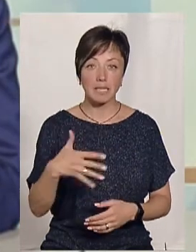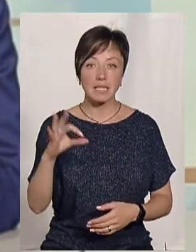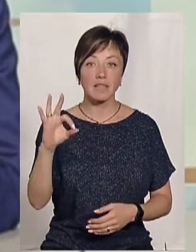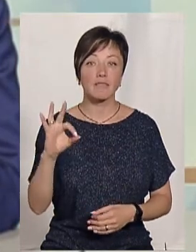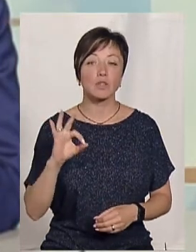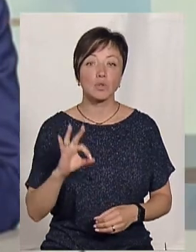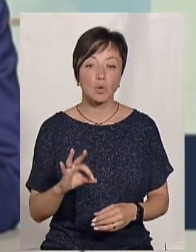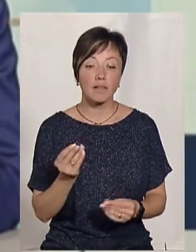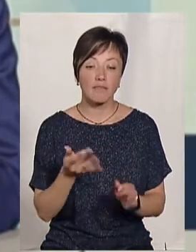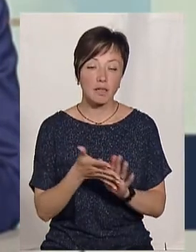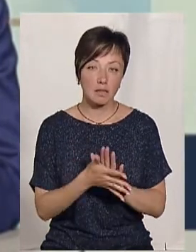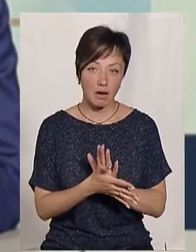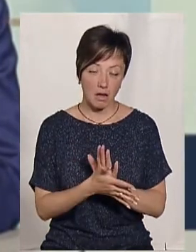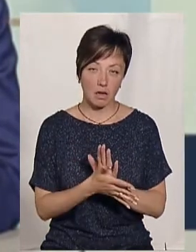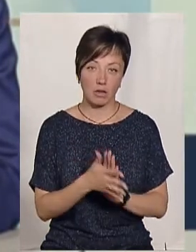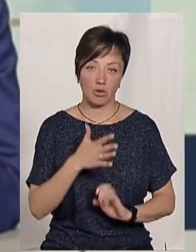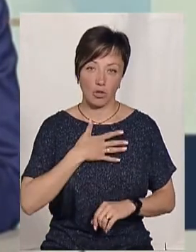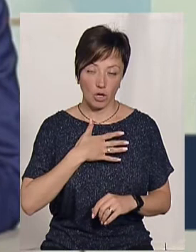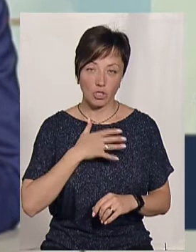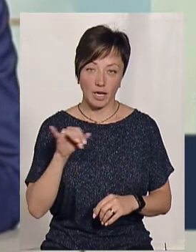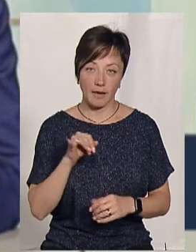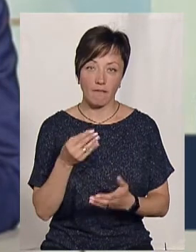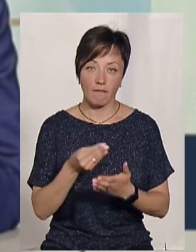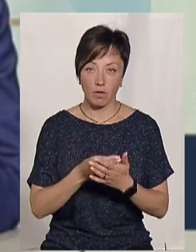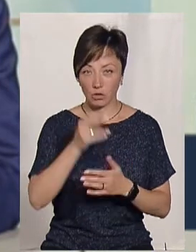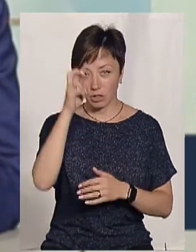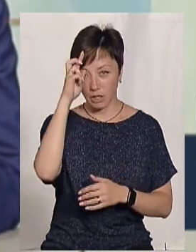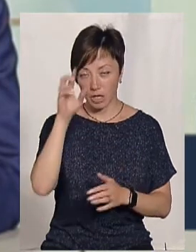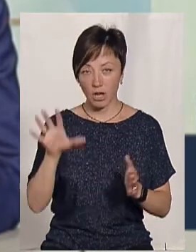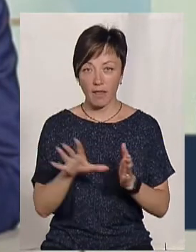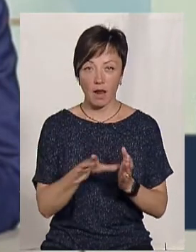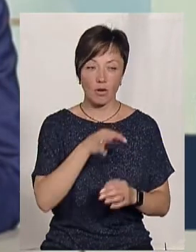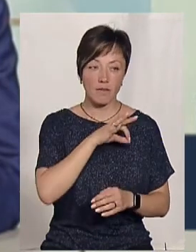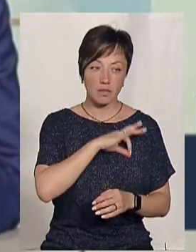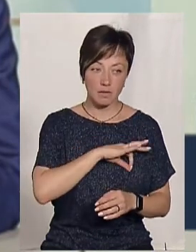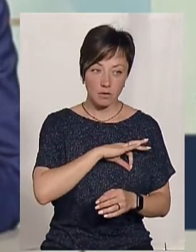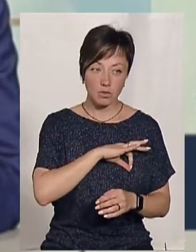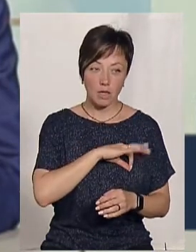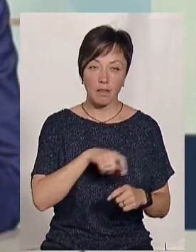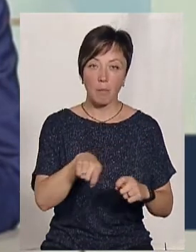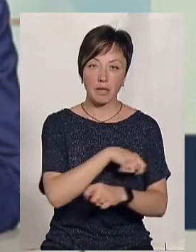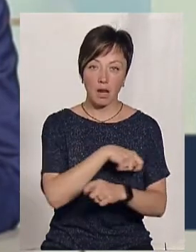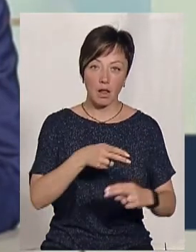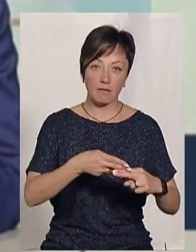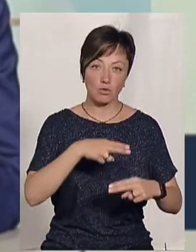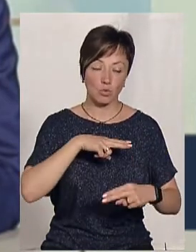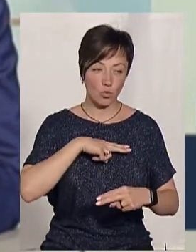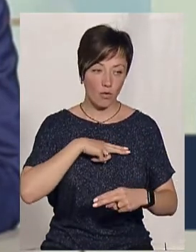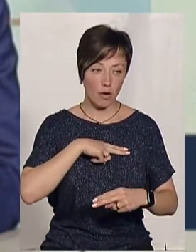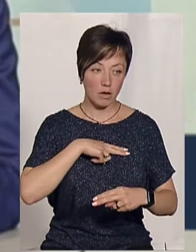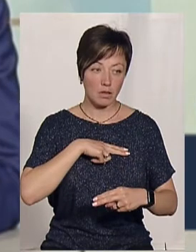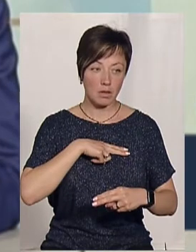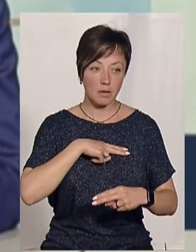% витрат наших, і фонд Держенергоефективності на матеріали нам відшкодували